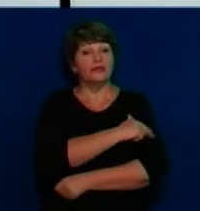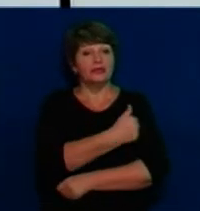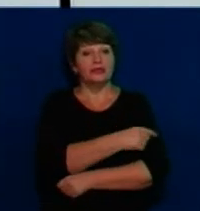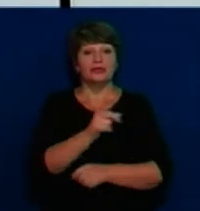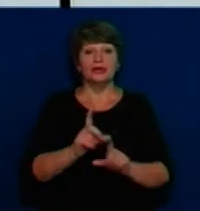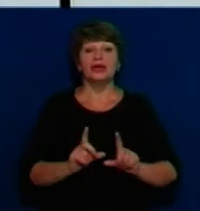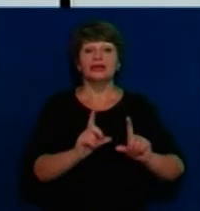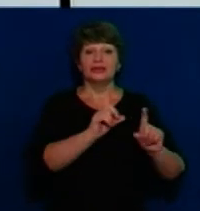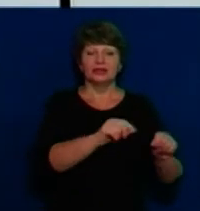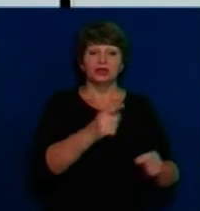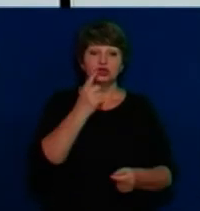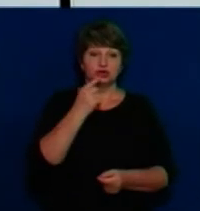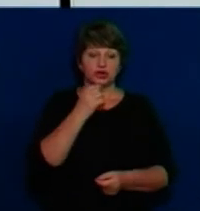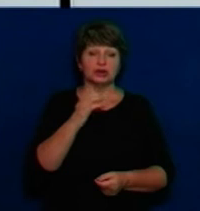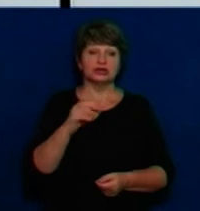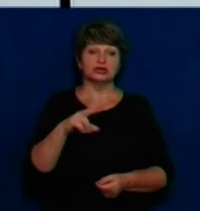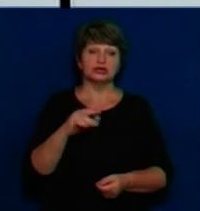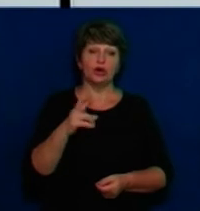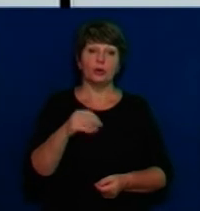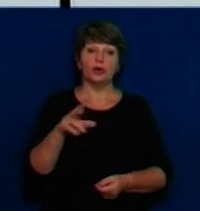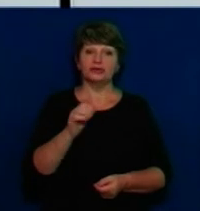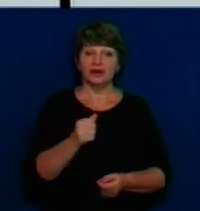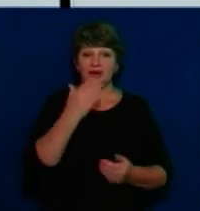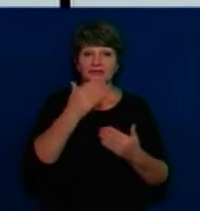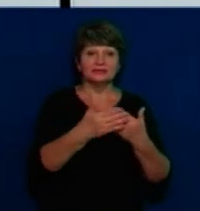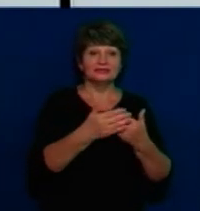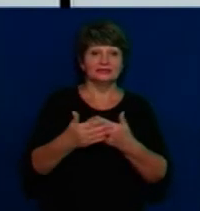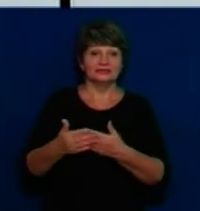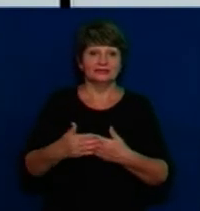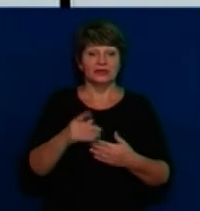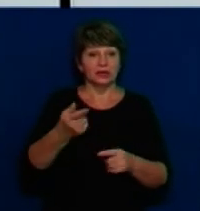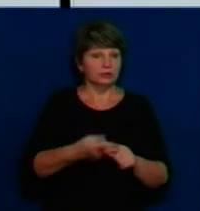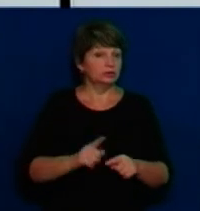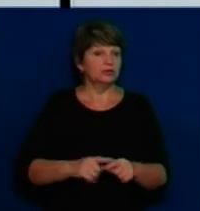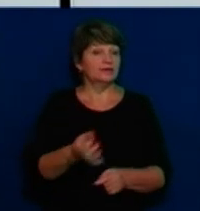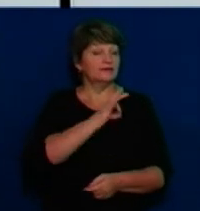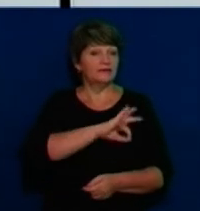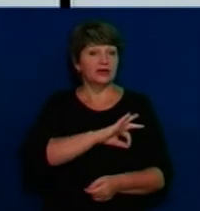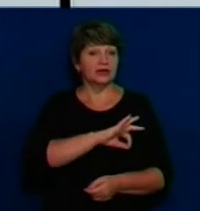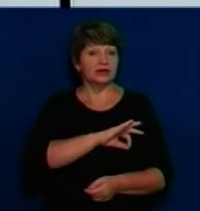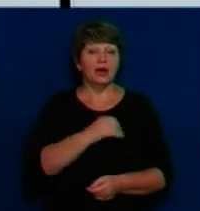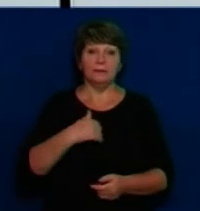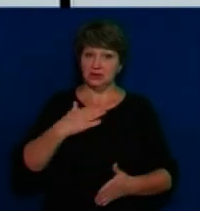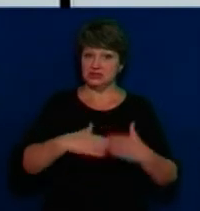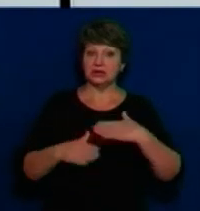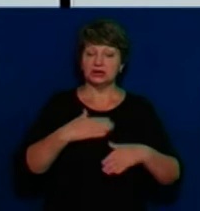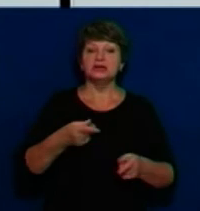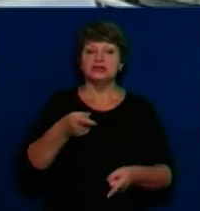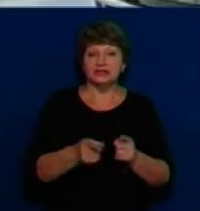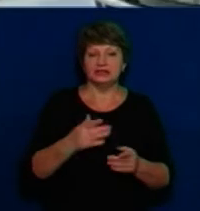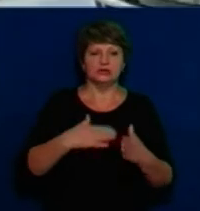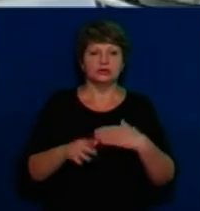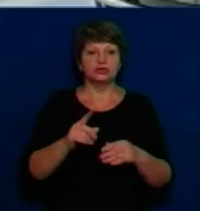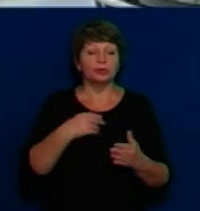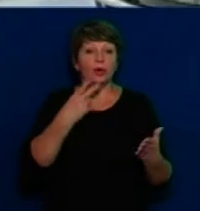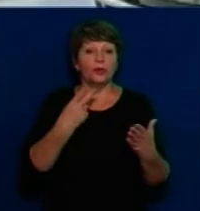РЛ, Червону Слободу, то, ну, чого, їм дуже це вигодно. І ми зраділи, дійсно, зраділи, що ми